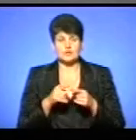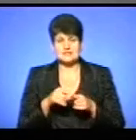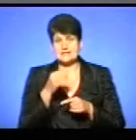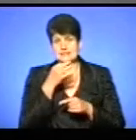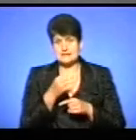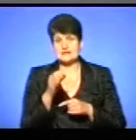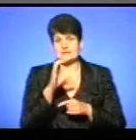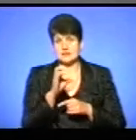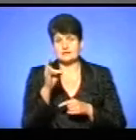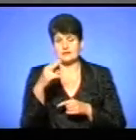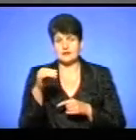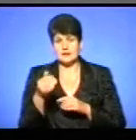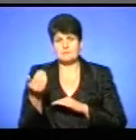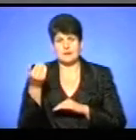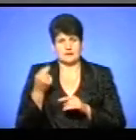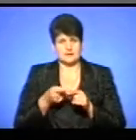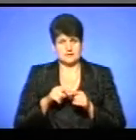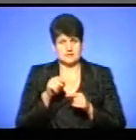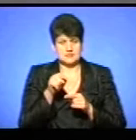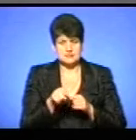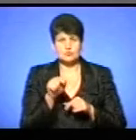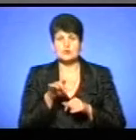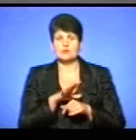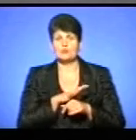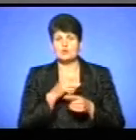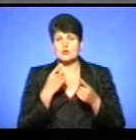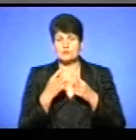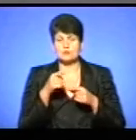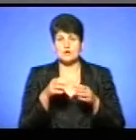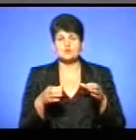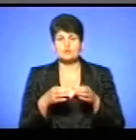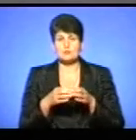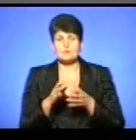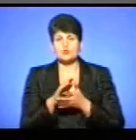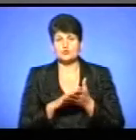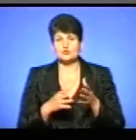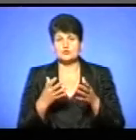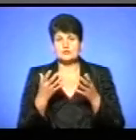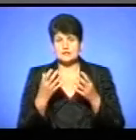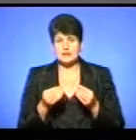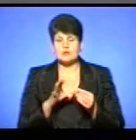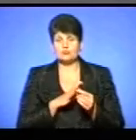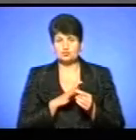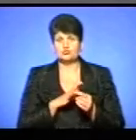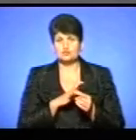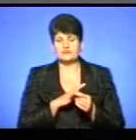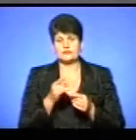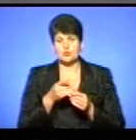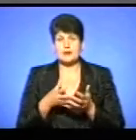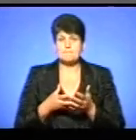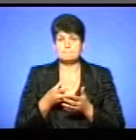напередодні нашого ефіру. Власне, тоді йшла мова про те, щоб групи продовженого дня були у Тернополі платними. Згодом він